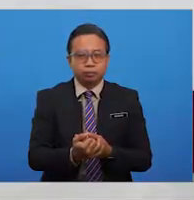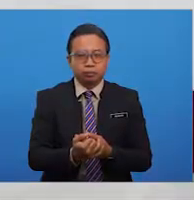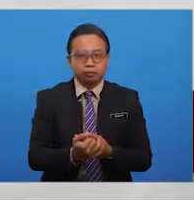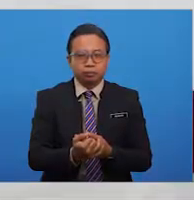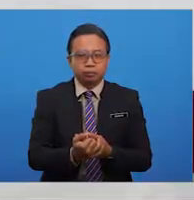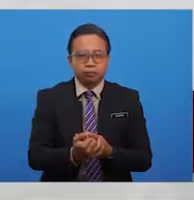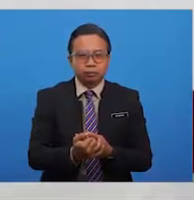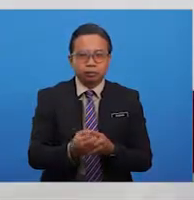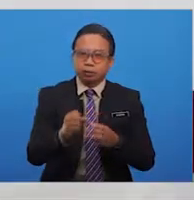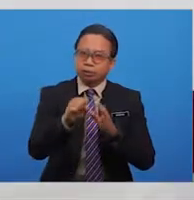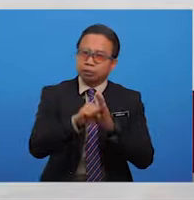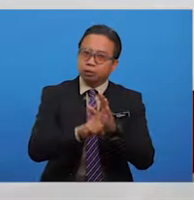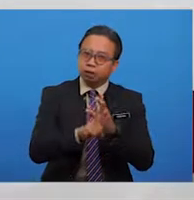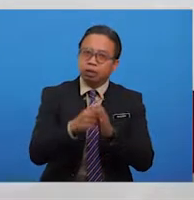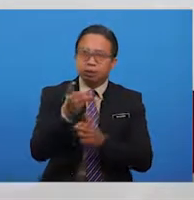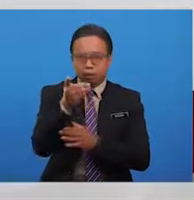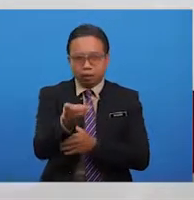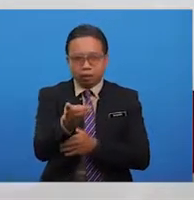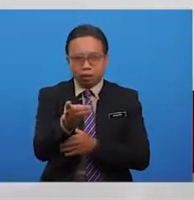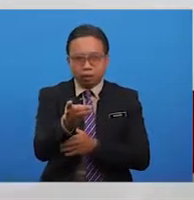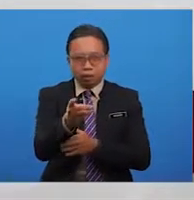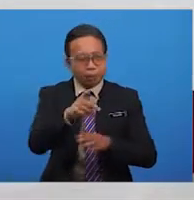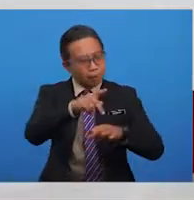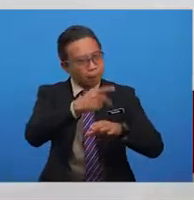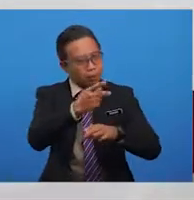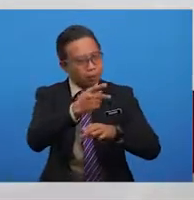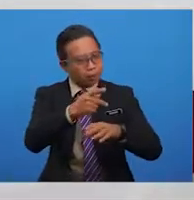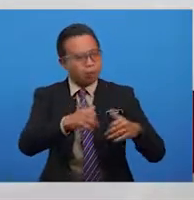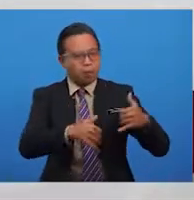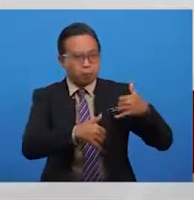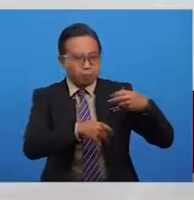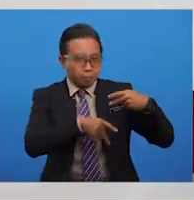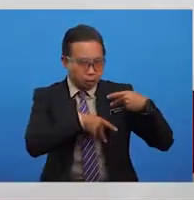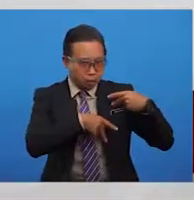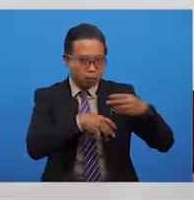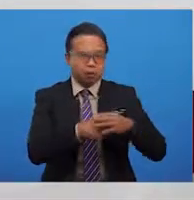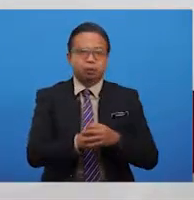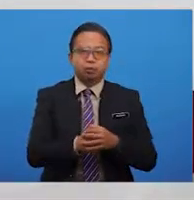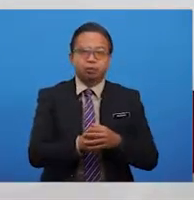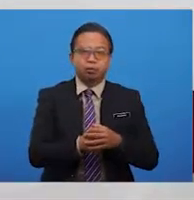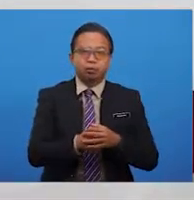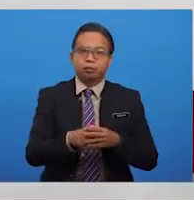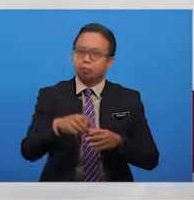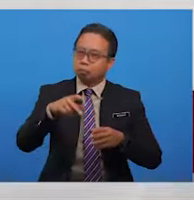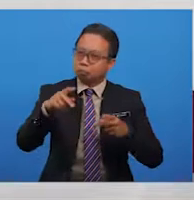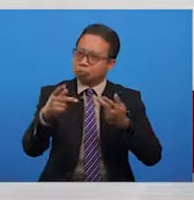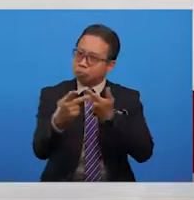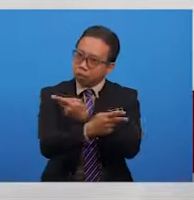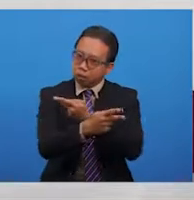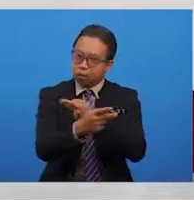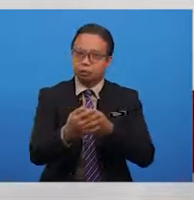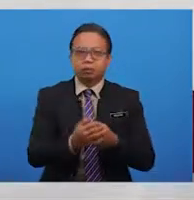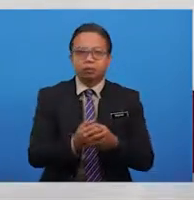Sementara dia bergelar panglima Laskar Perang yang